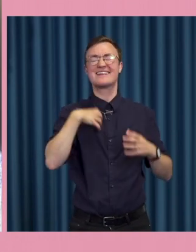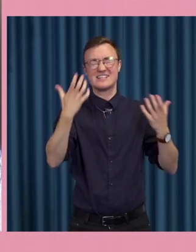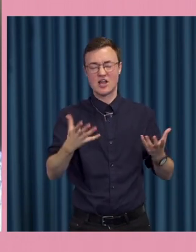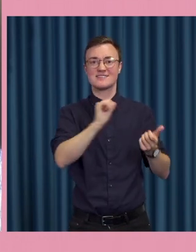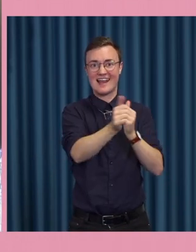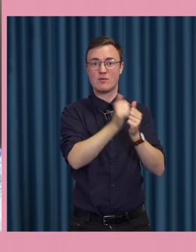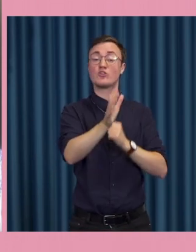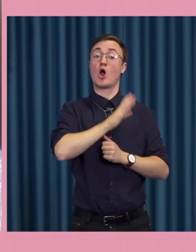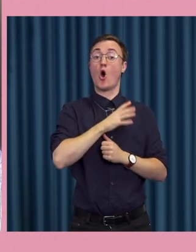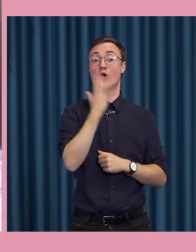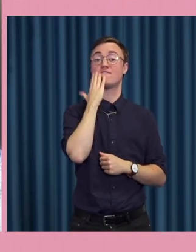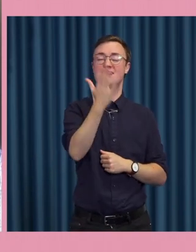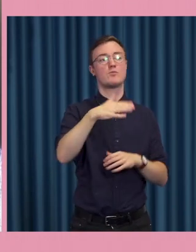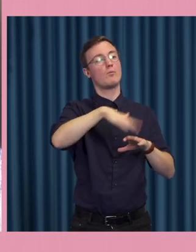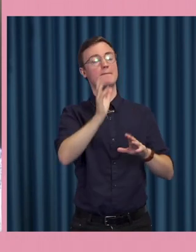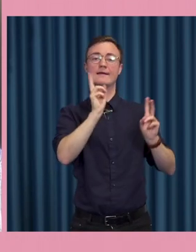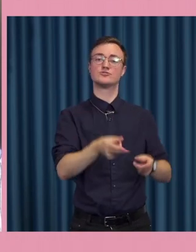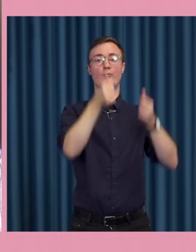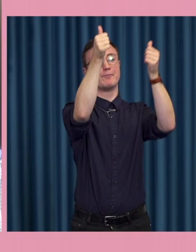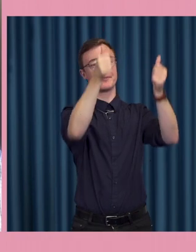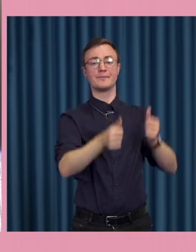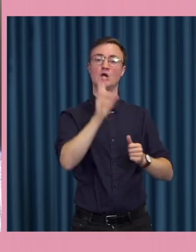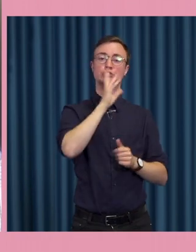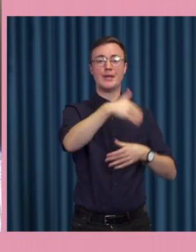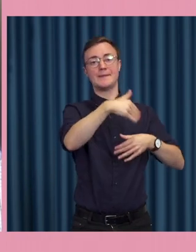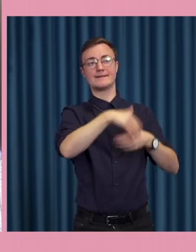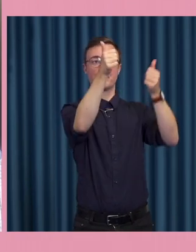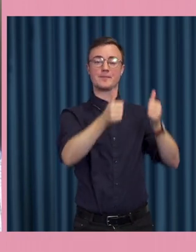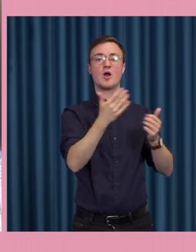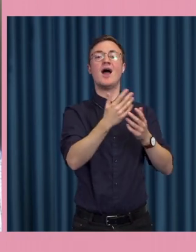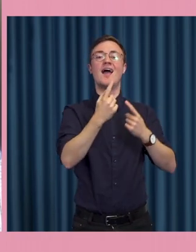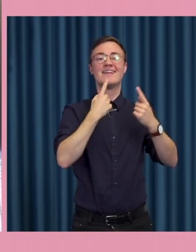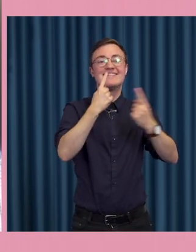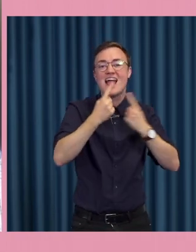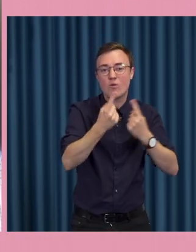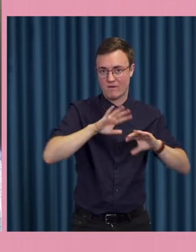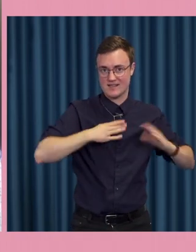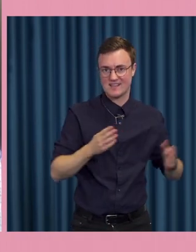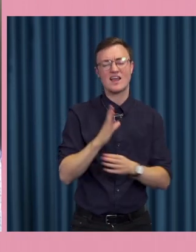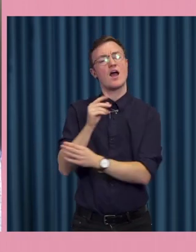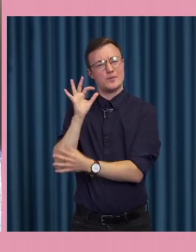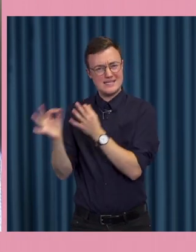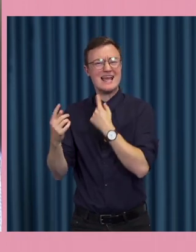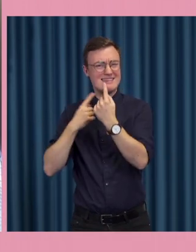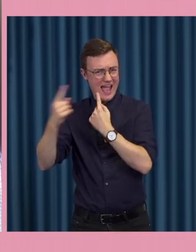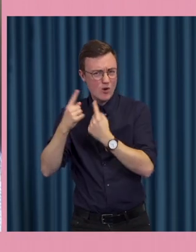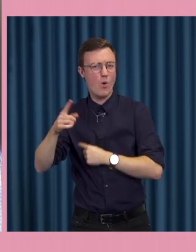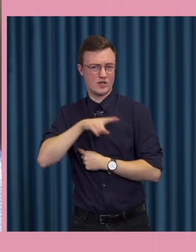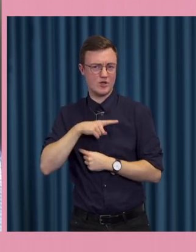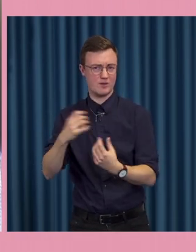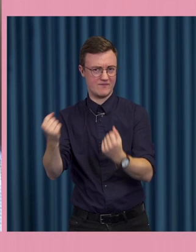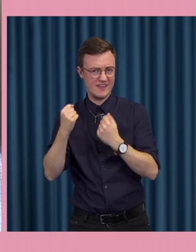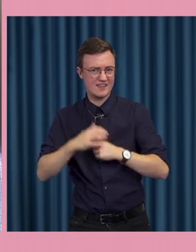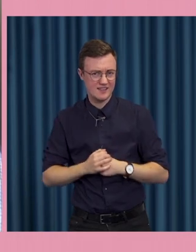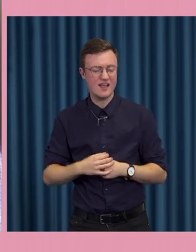använder det mest som en anslagstavla just det dialogen och interaktionen tänker jag är enormt viktig och jag tänker det uppmanligen